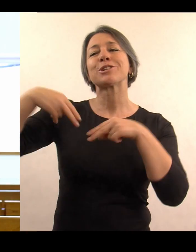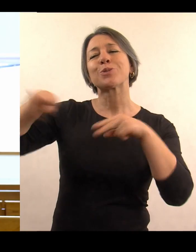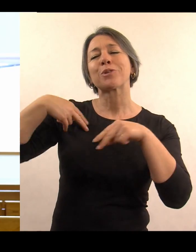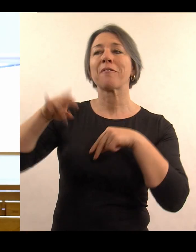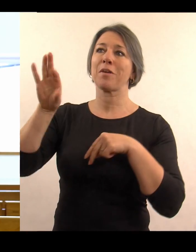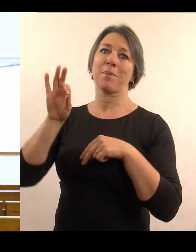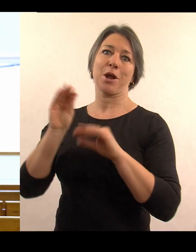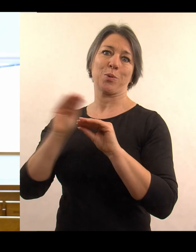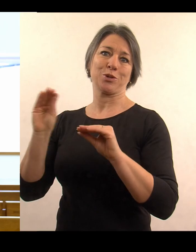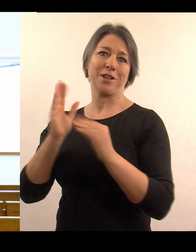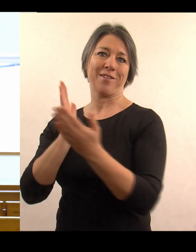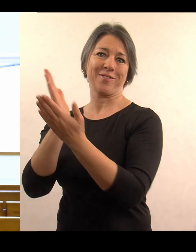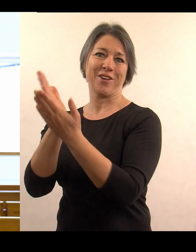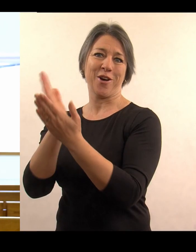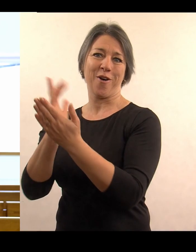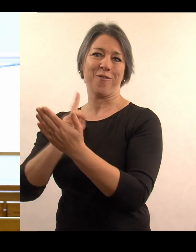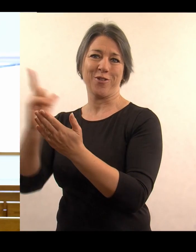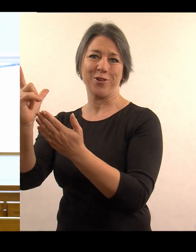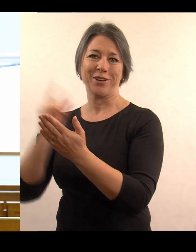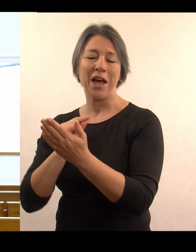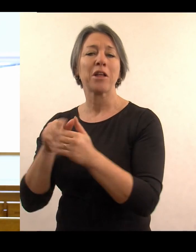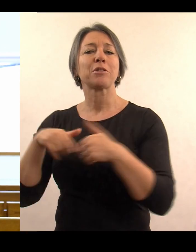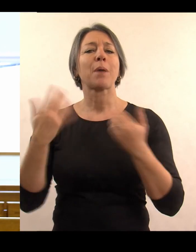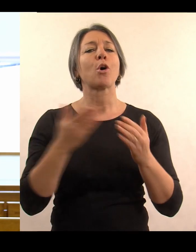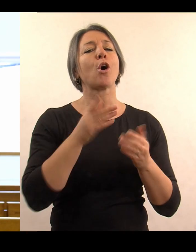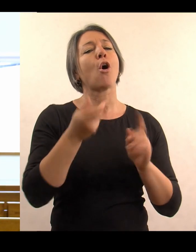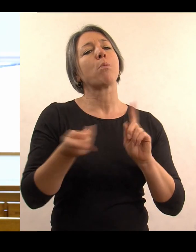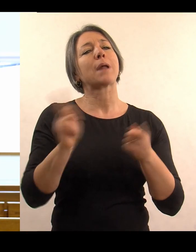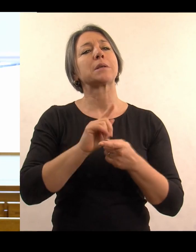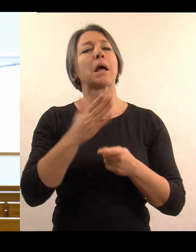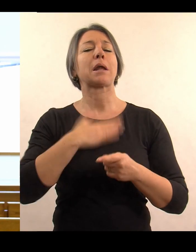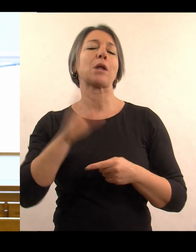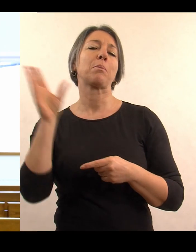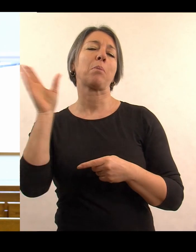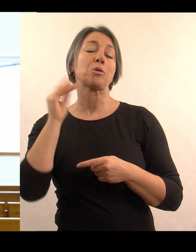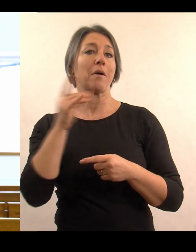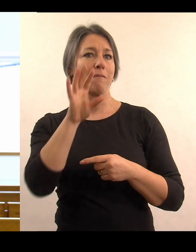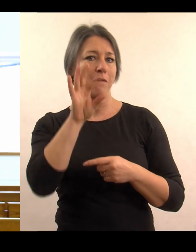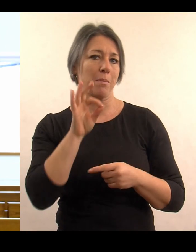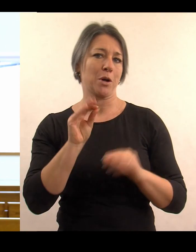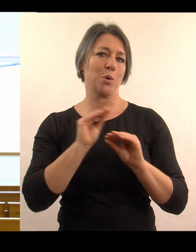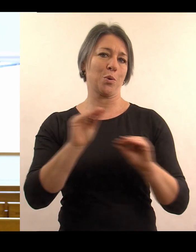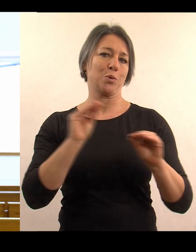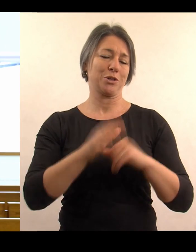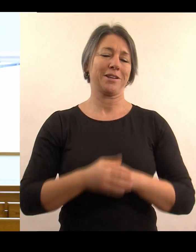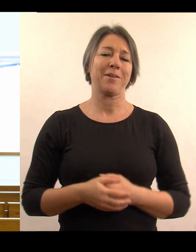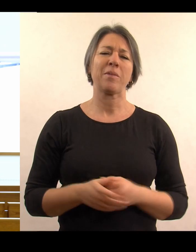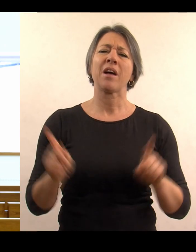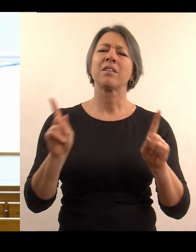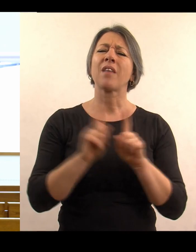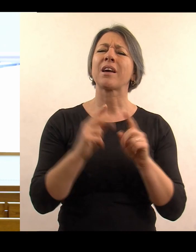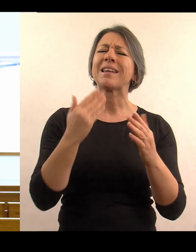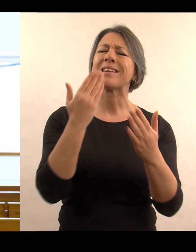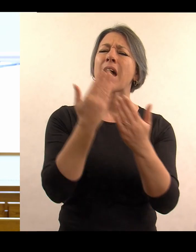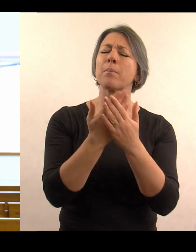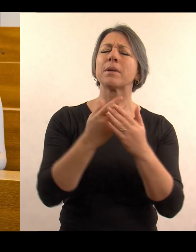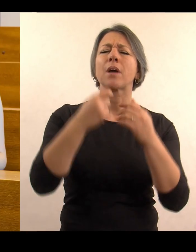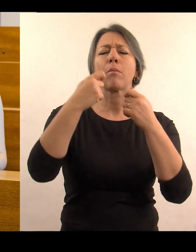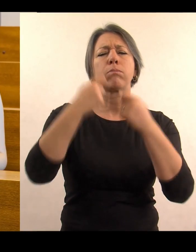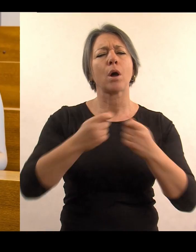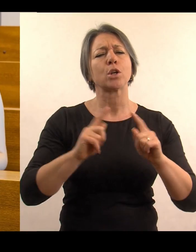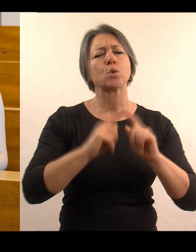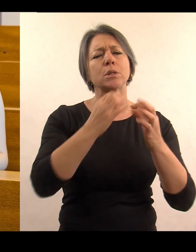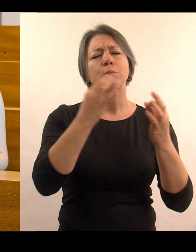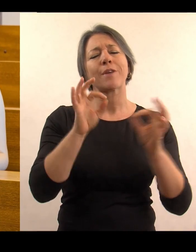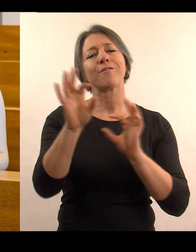a máme taky ohromné množství volitelných předmětů, které si můžeme zvolit a každý si prostě vybere to, co ho baví.